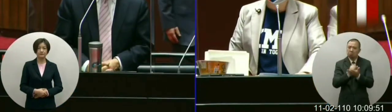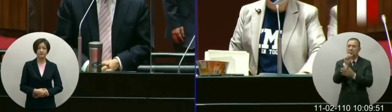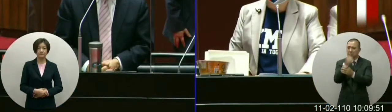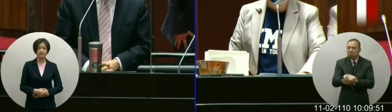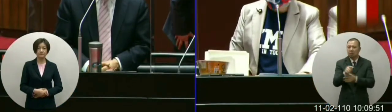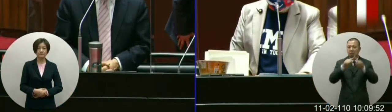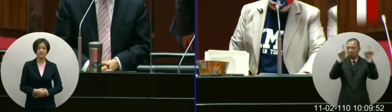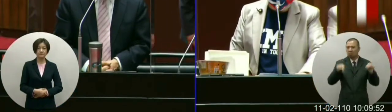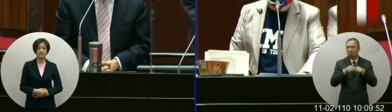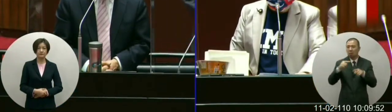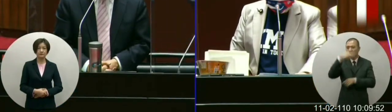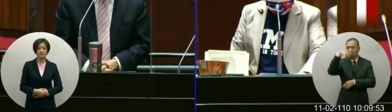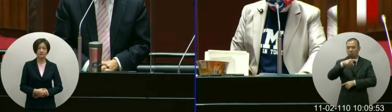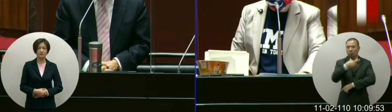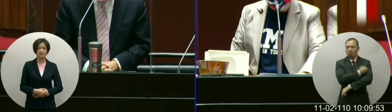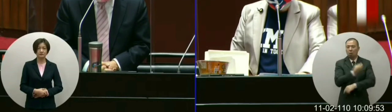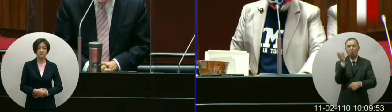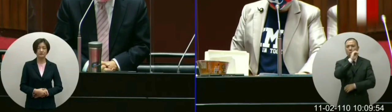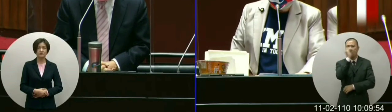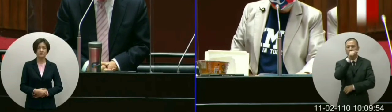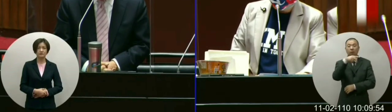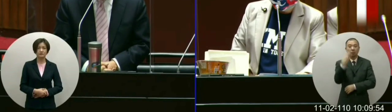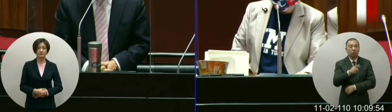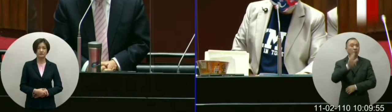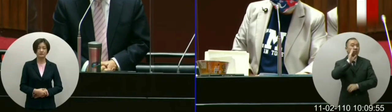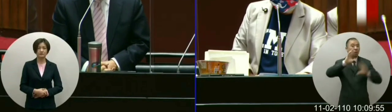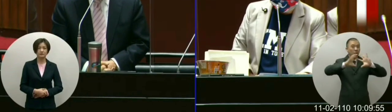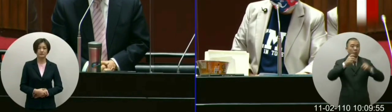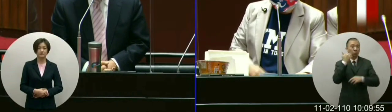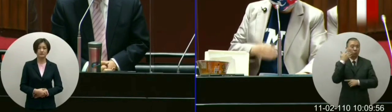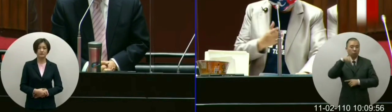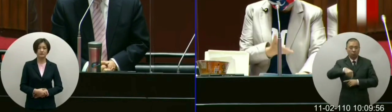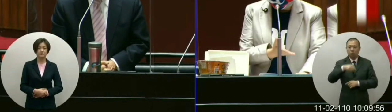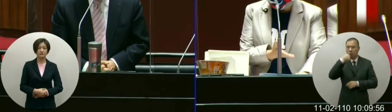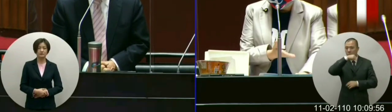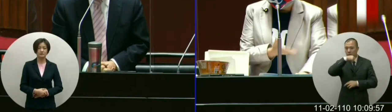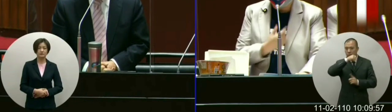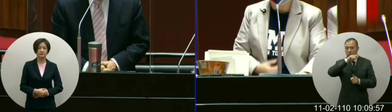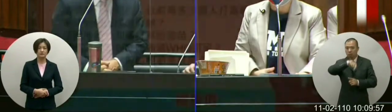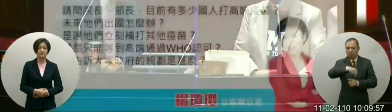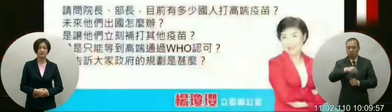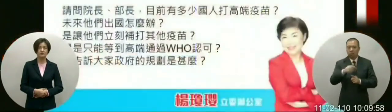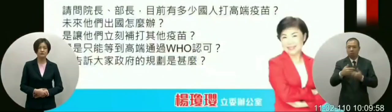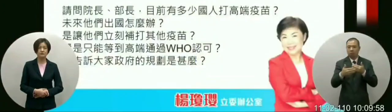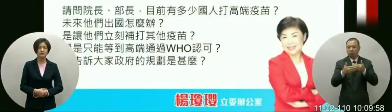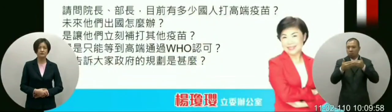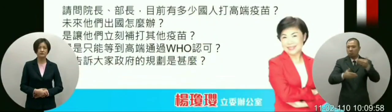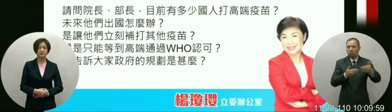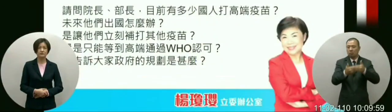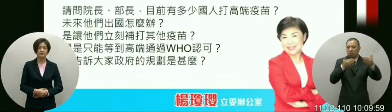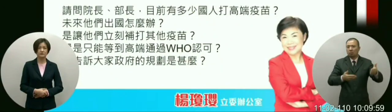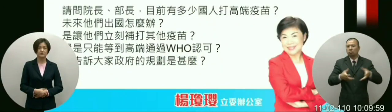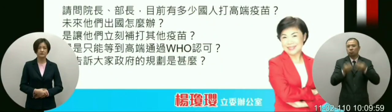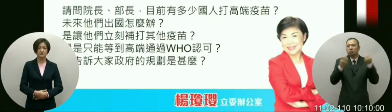的疫苗当中泰国也已经宣布台湾免隔离的国家呢那这个泰国已经宣布了但是他的